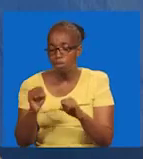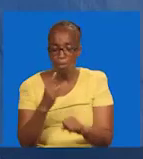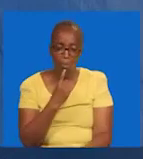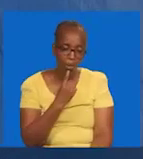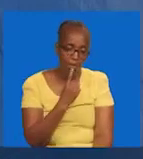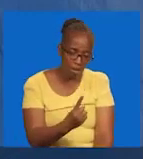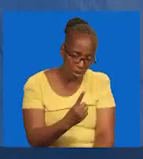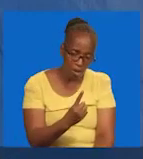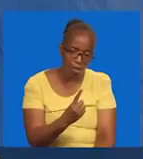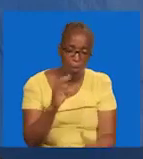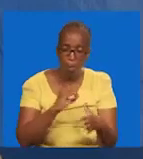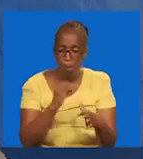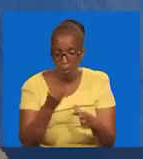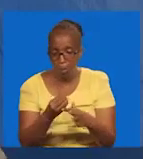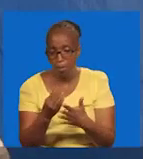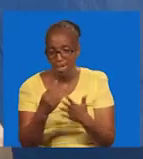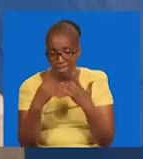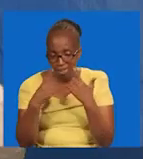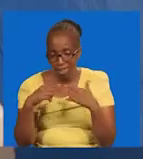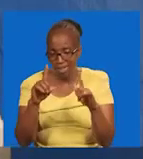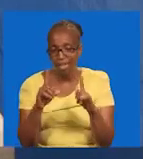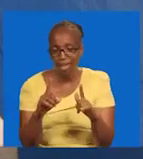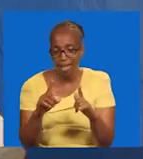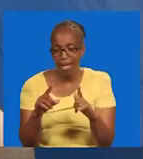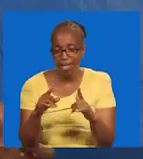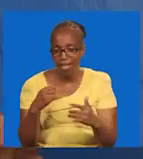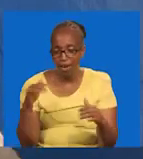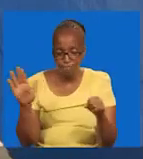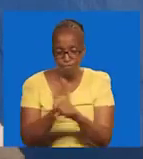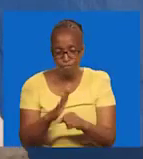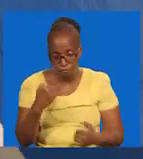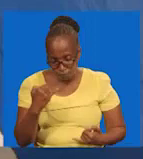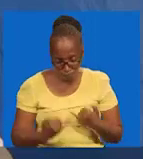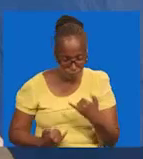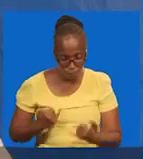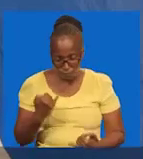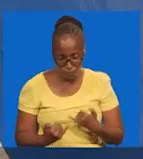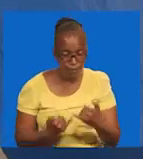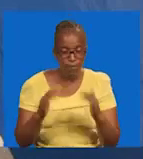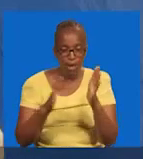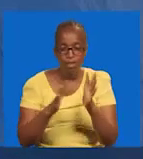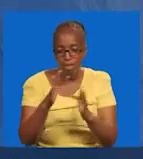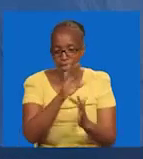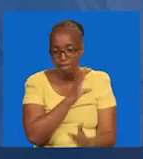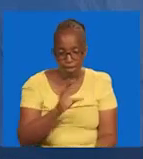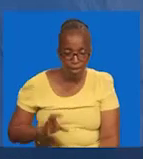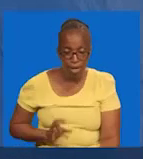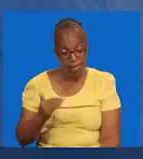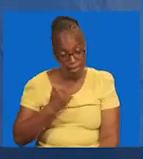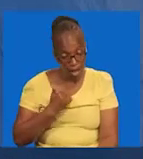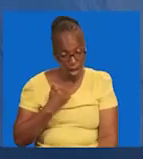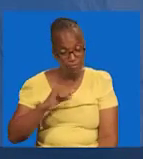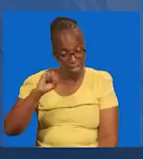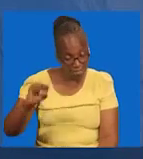tunaweza na kusemo ya kwamba. Yani ni ya furaha. Tufurahie. Yesu Kristo